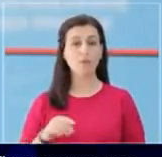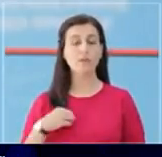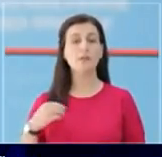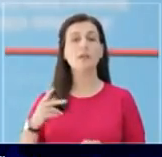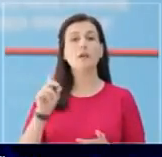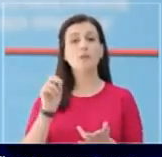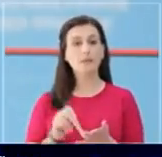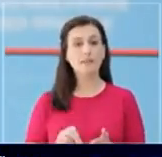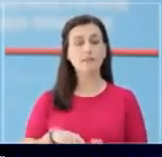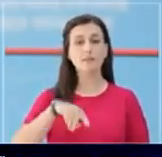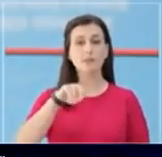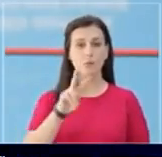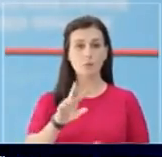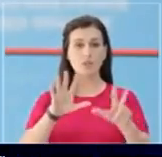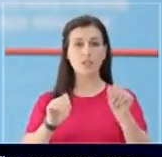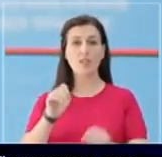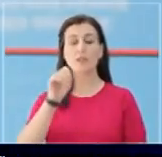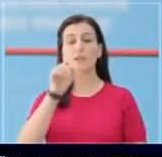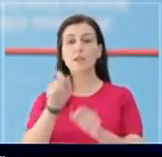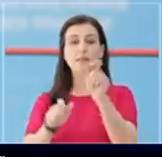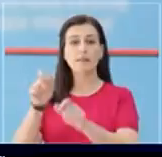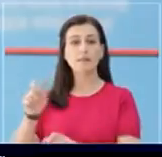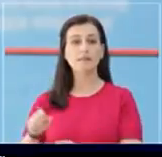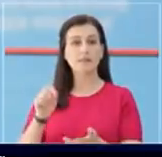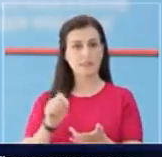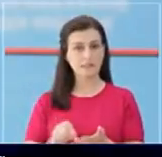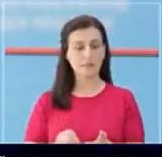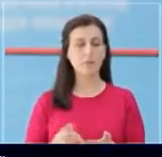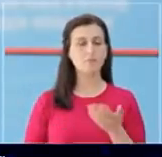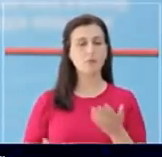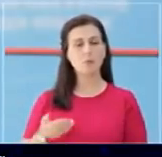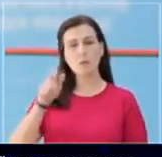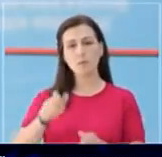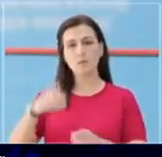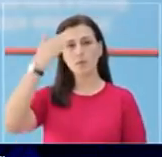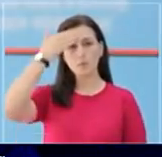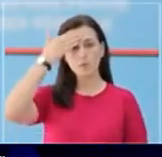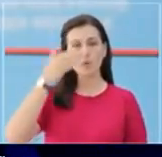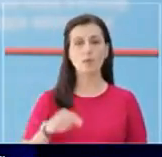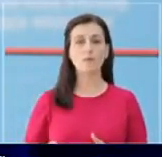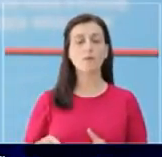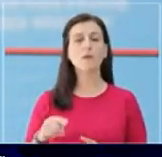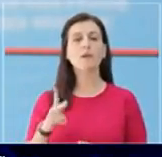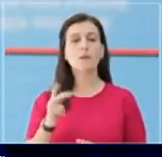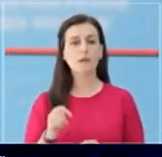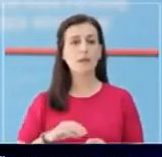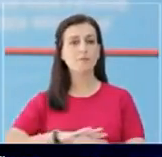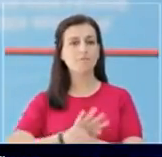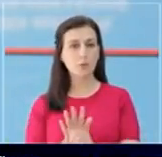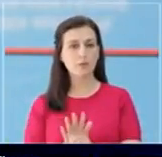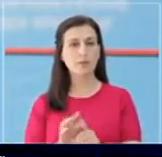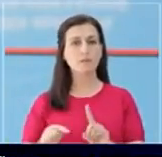lëmpas janë kryer 270 testime për persona të dyshuar me COVID-19 dhe prej tyre